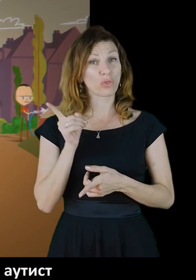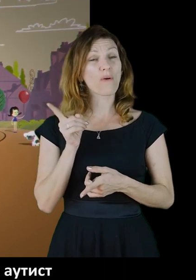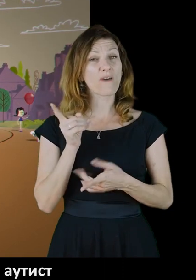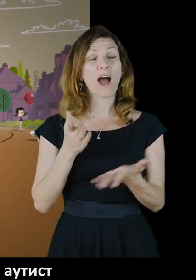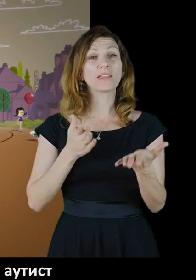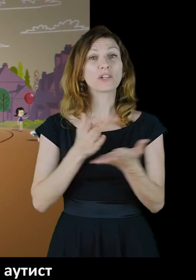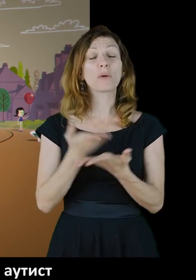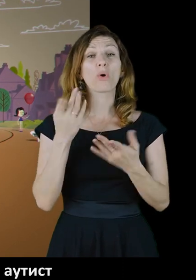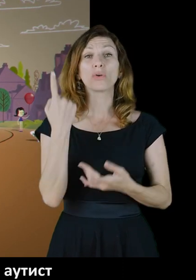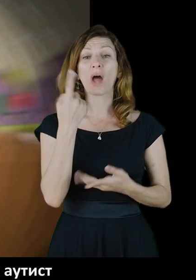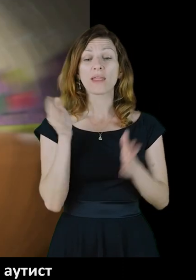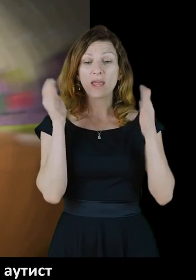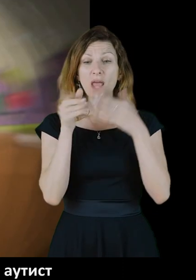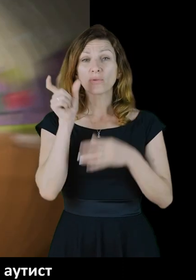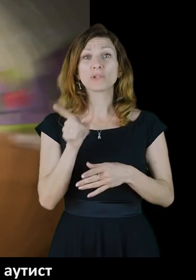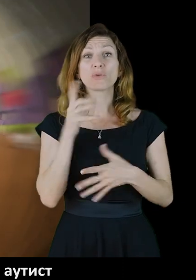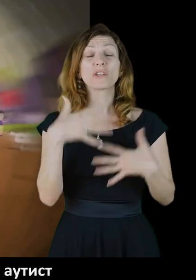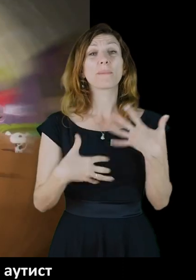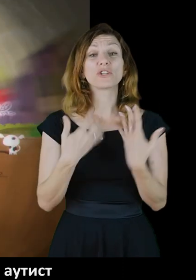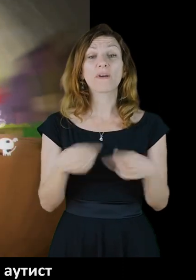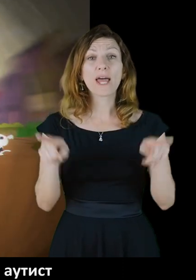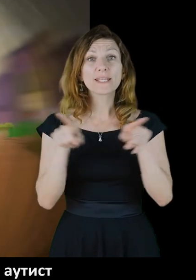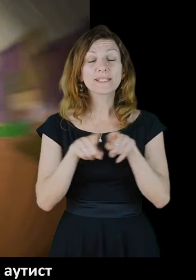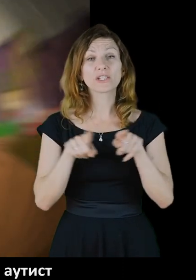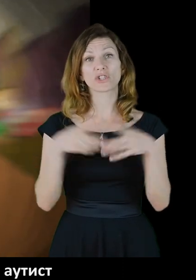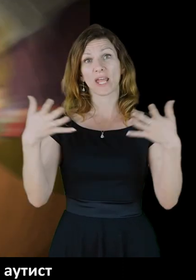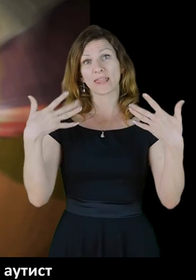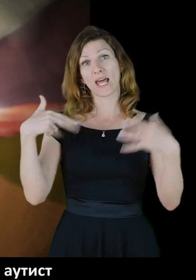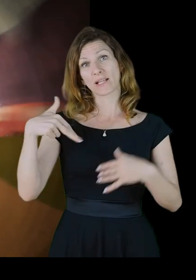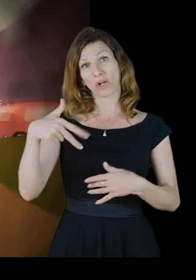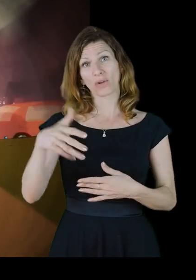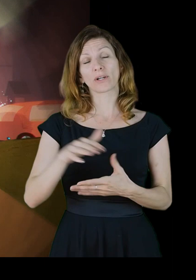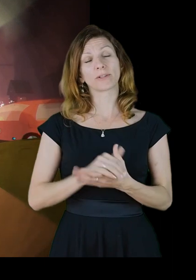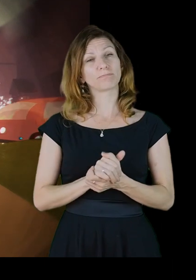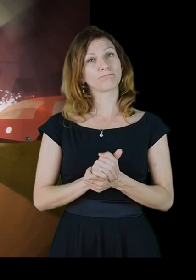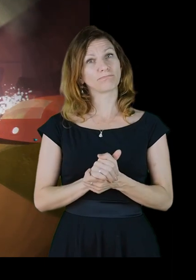А това е начинът, по който един аутист може да преживее същата разходка.